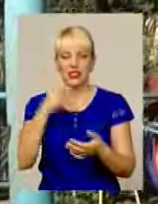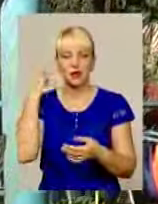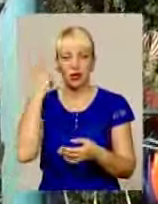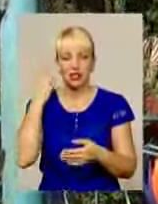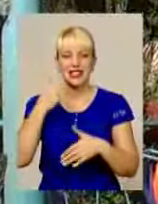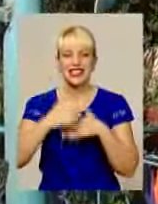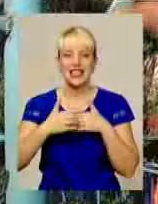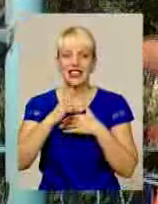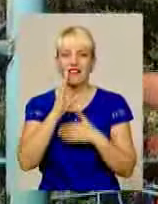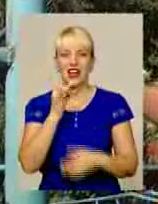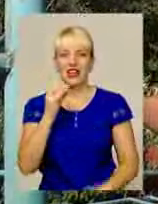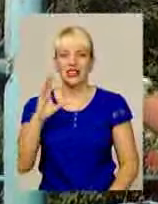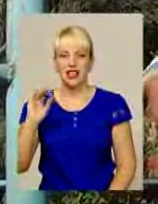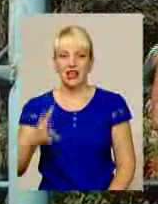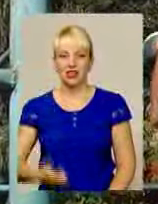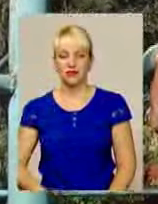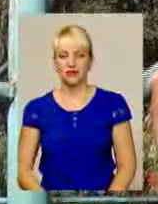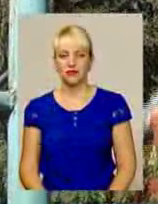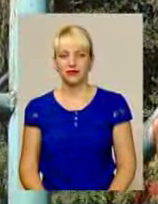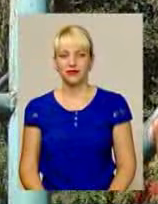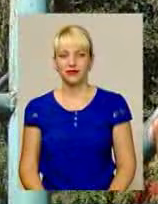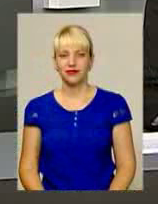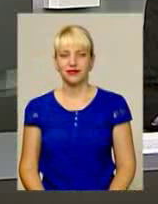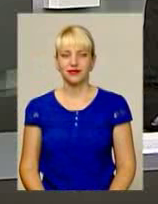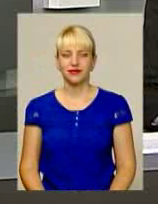Ярослава Наташевська, Віктор Кривий. Для інформаційного випуску.